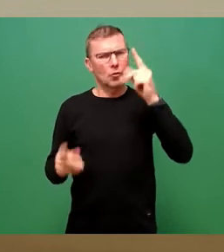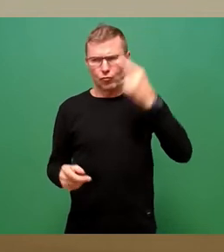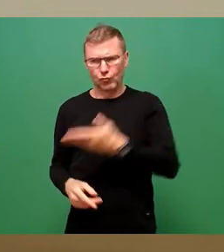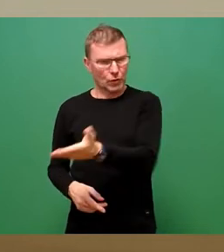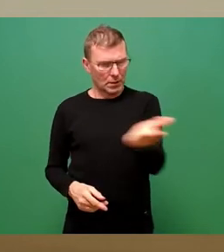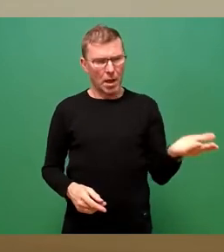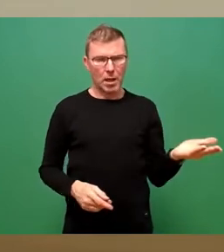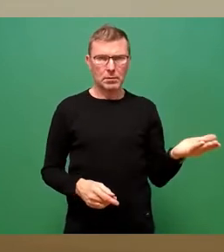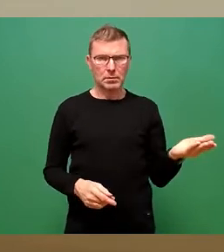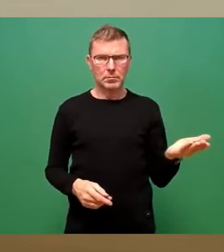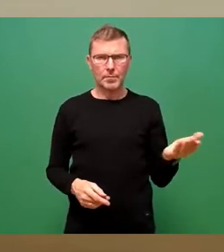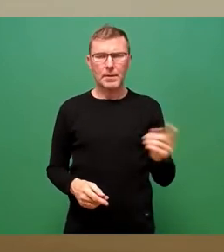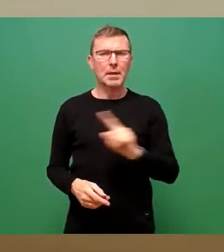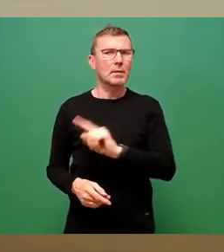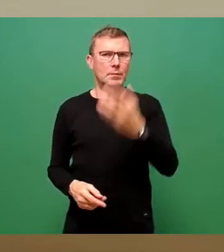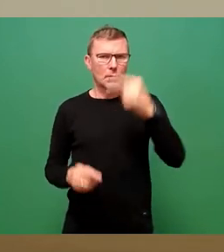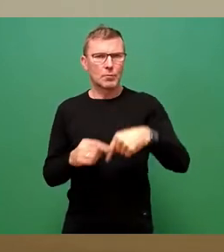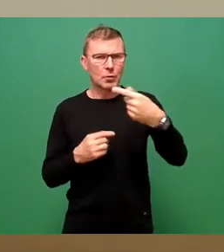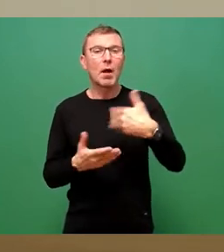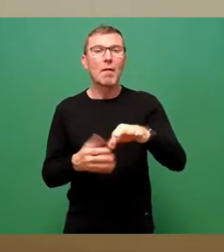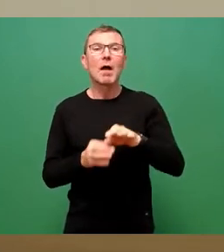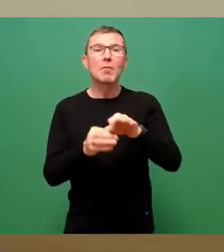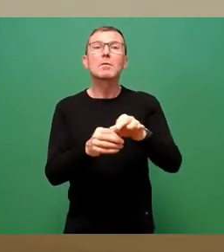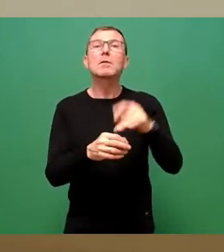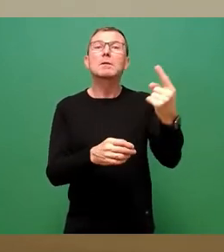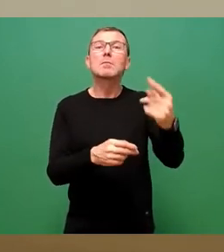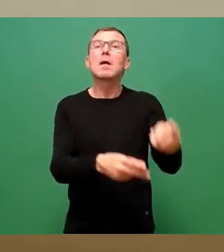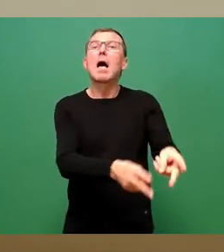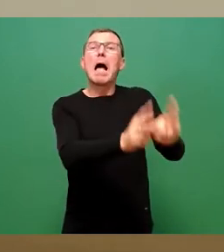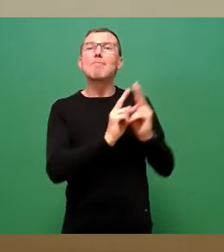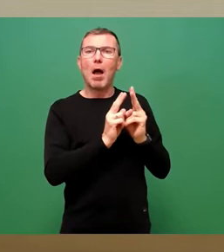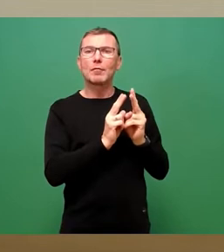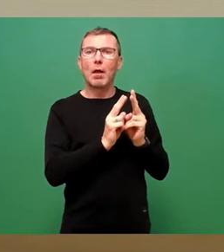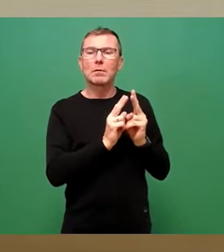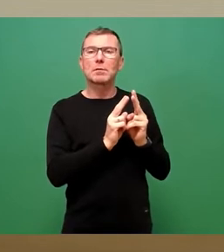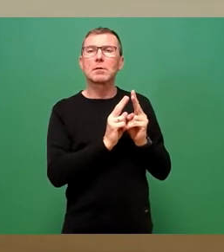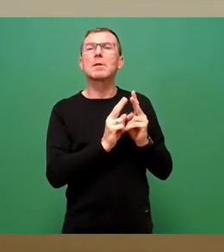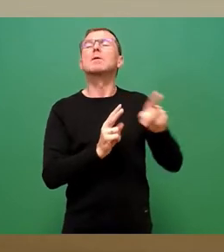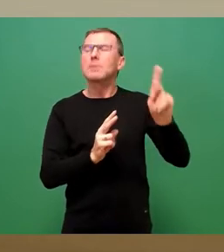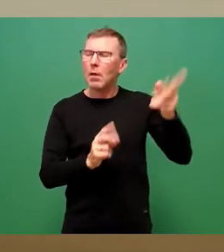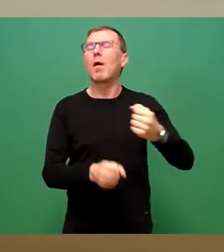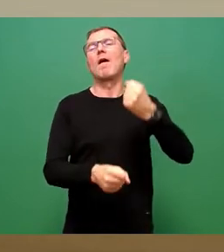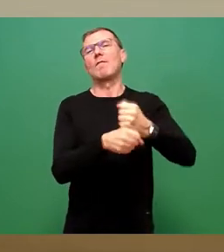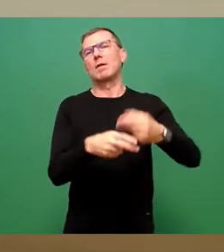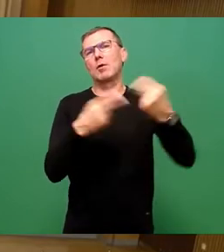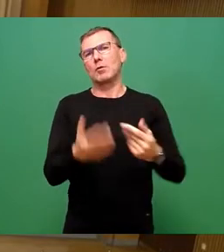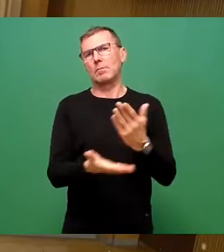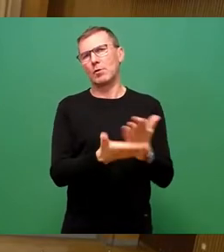auch das Konzept, die Fortschreiber in Auftrag gegeben ist, natürlich dann in die Lage versetzt wird, auch über das fertige Konzept zu entscheiden.